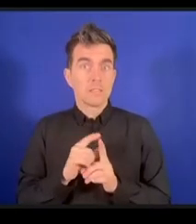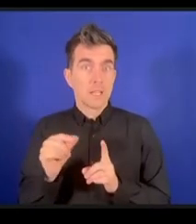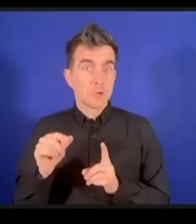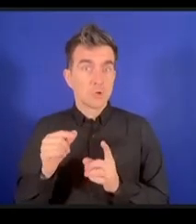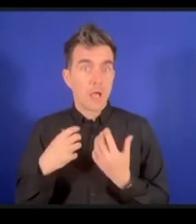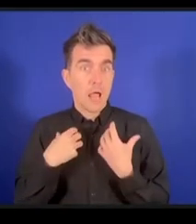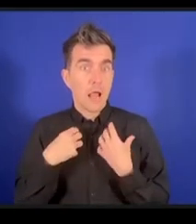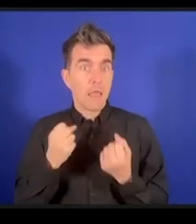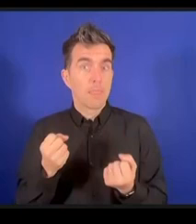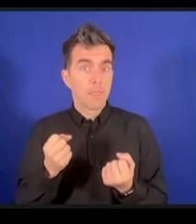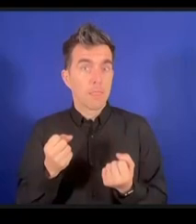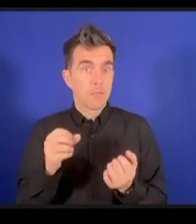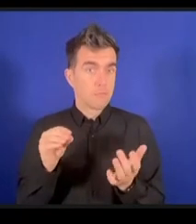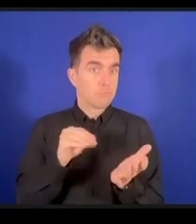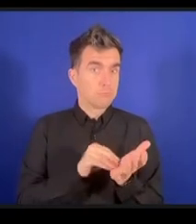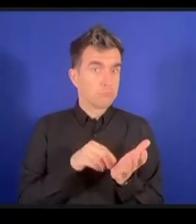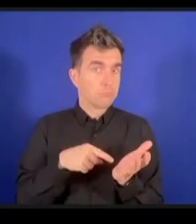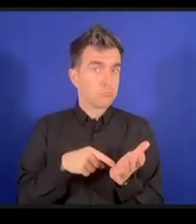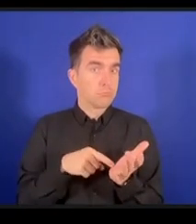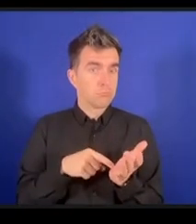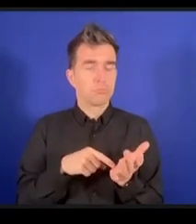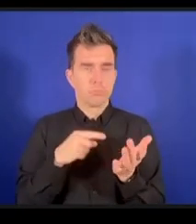coalition dynamique des enfants